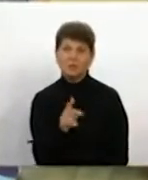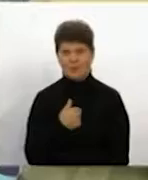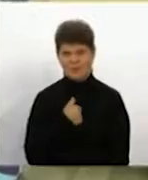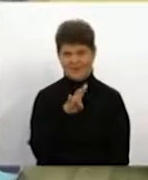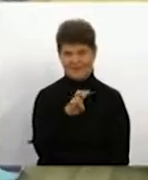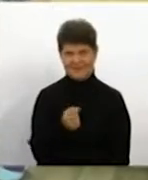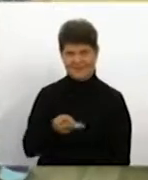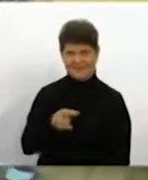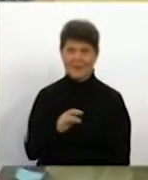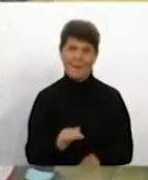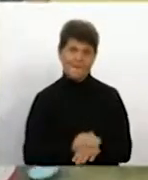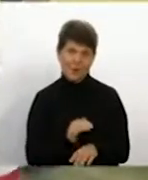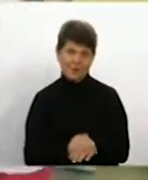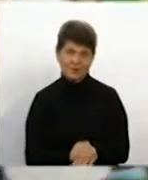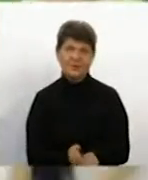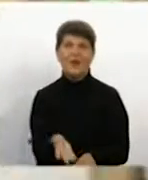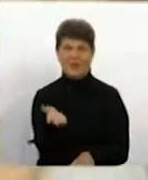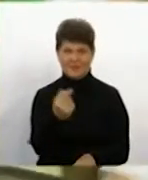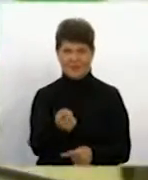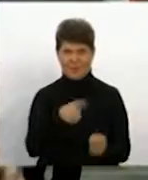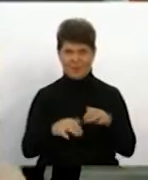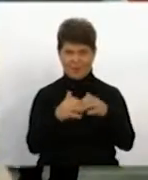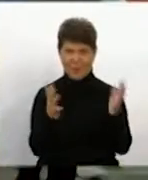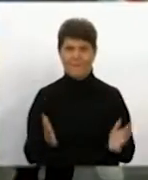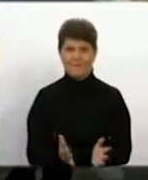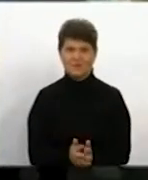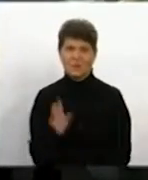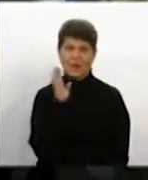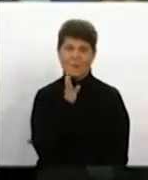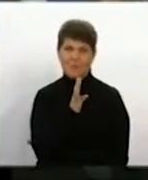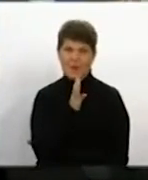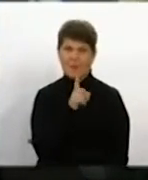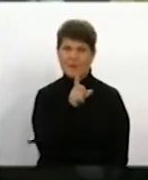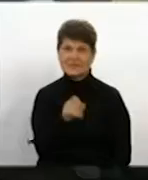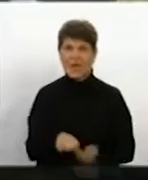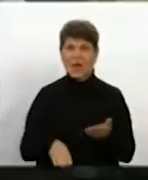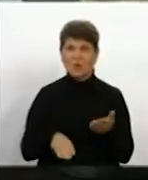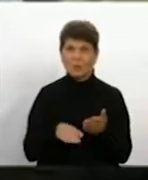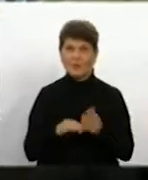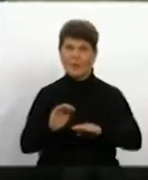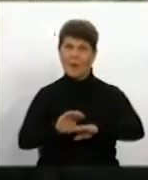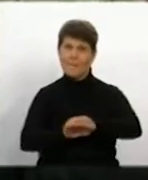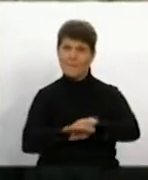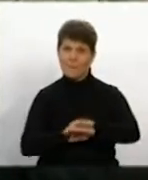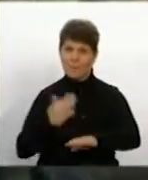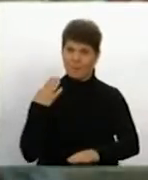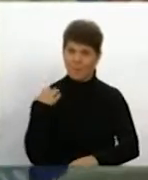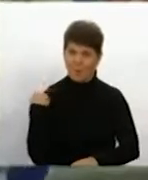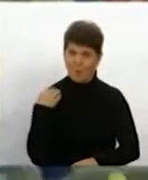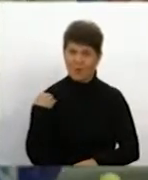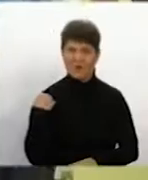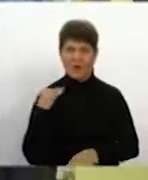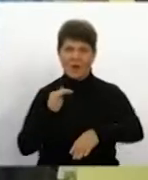Мадя, молодець, кидай мені нячик, молодець. Мама за допомогою поглажування, за допомогою